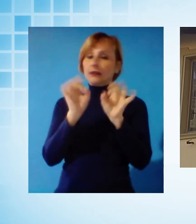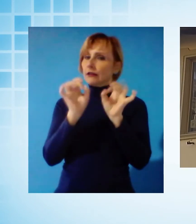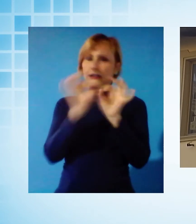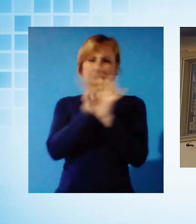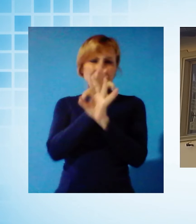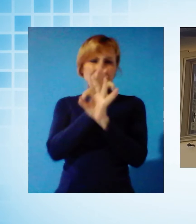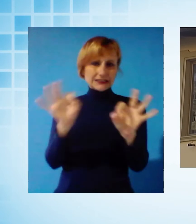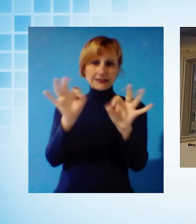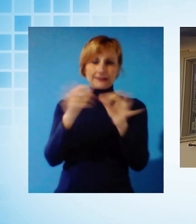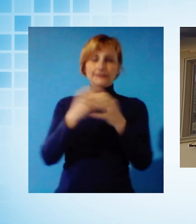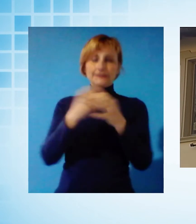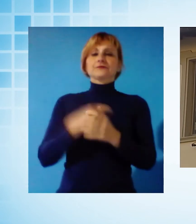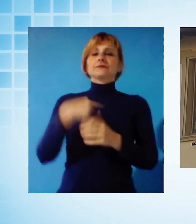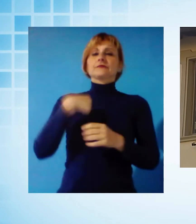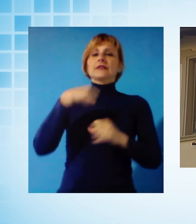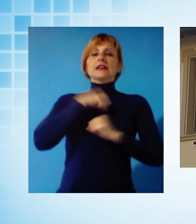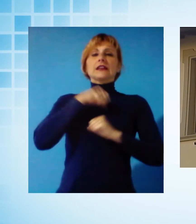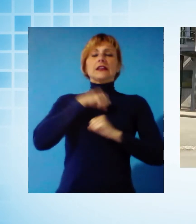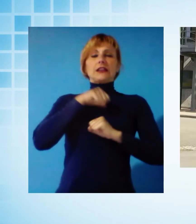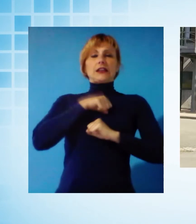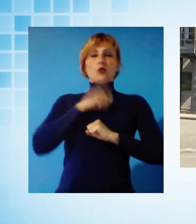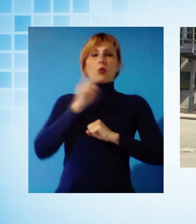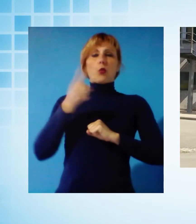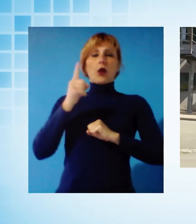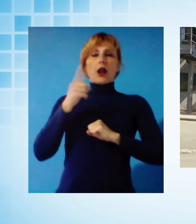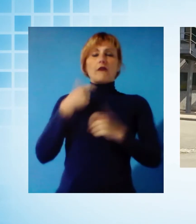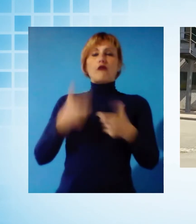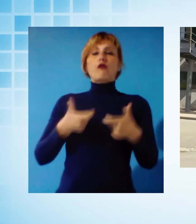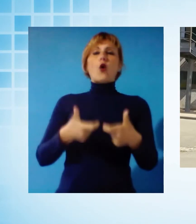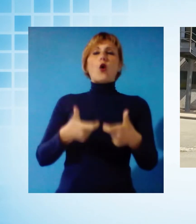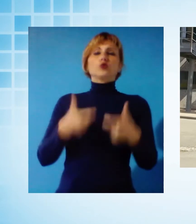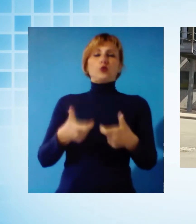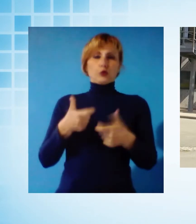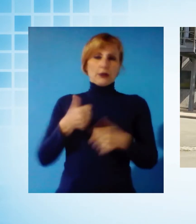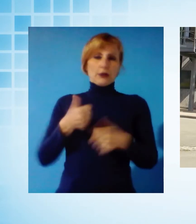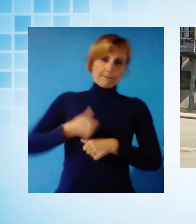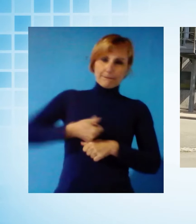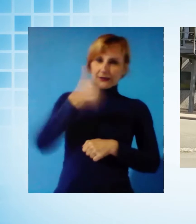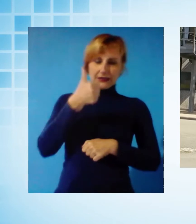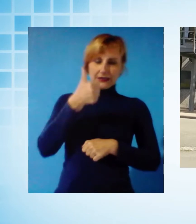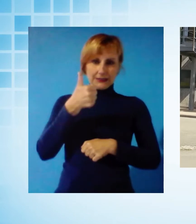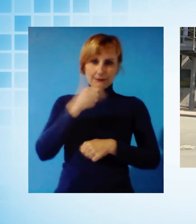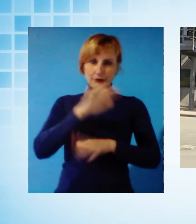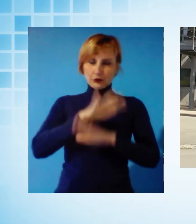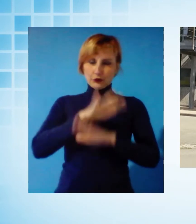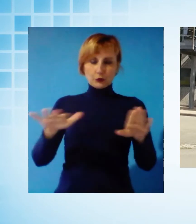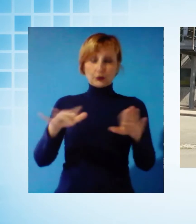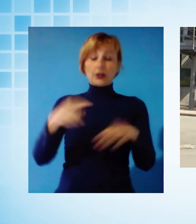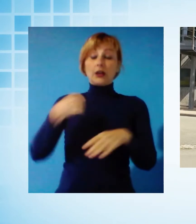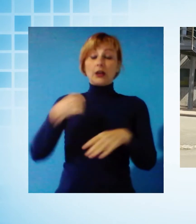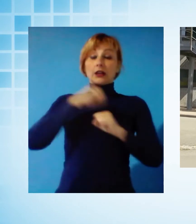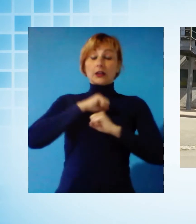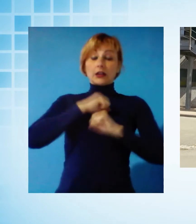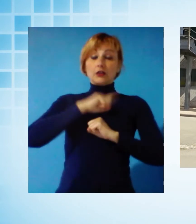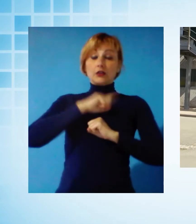Io credo che uno delle componenti è la fortuna perché quella ci vuole sempre nella vita, però credo che i miei cittadini stanno